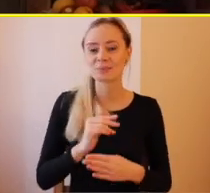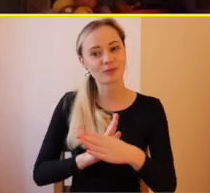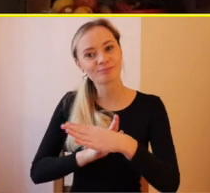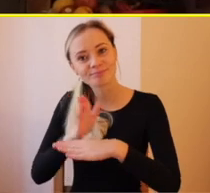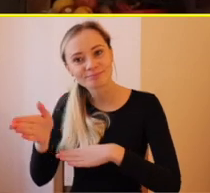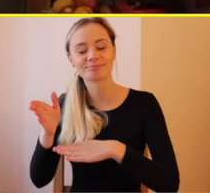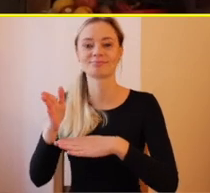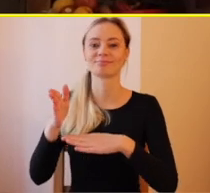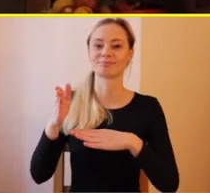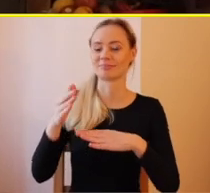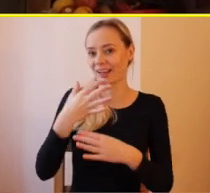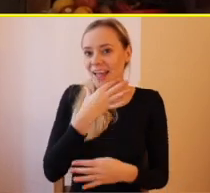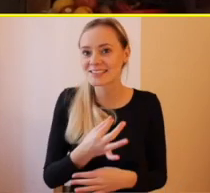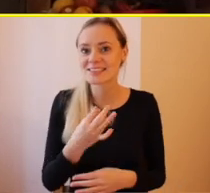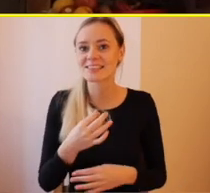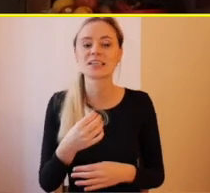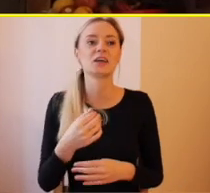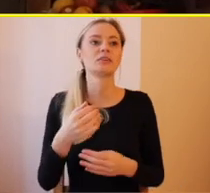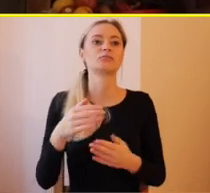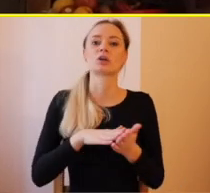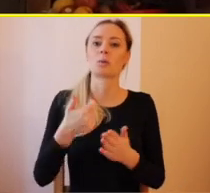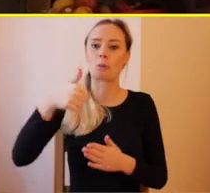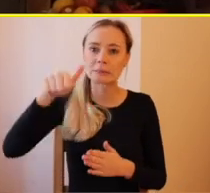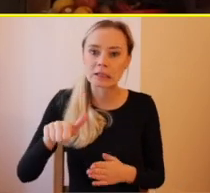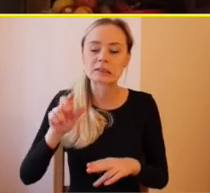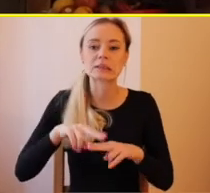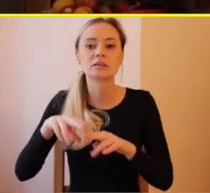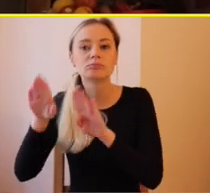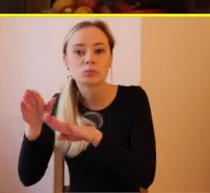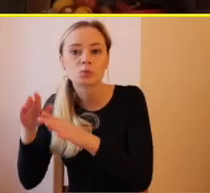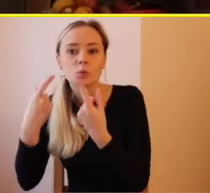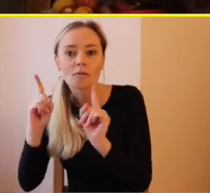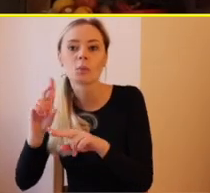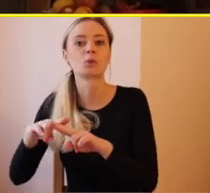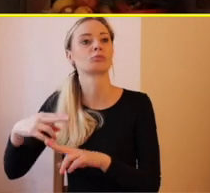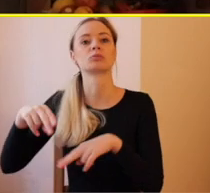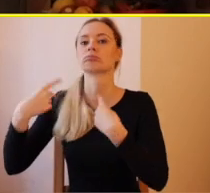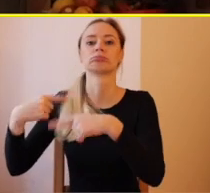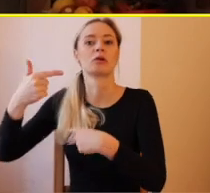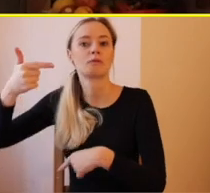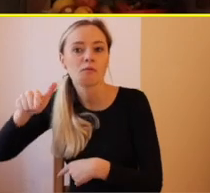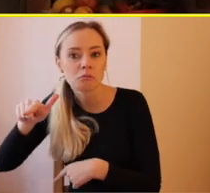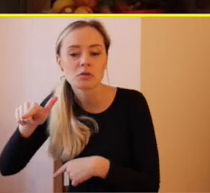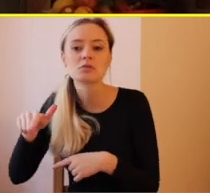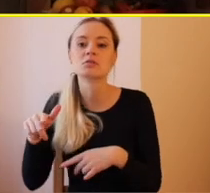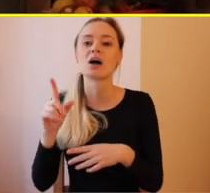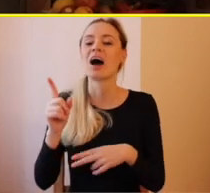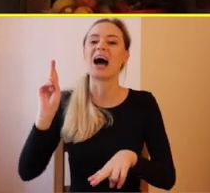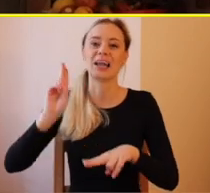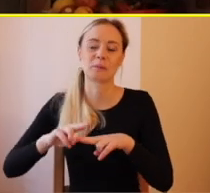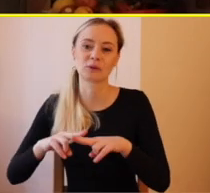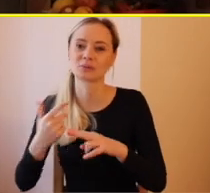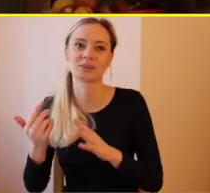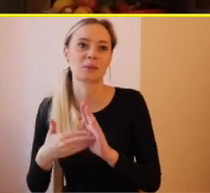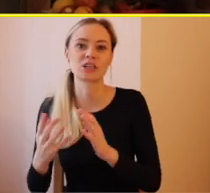Chodili sme z začiatku na mesiac, potom sme chodili na dva mesiace, ale vždy som bola ja tá, ktorá už po troch